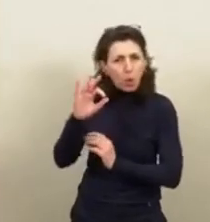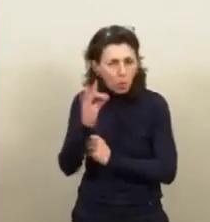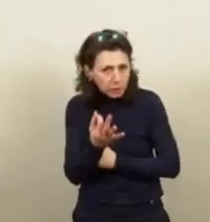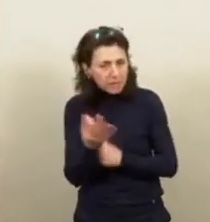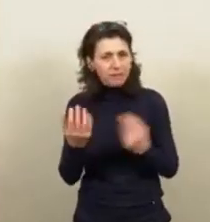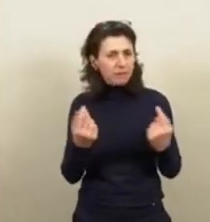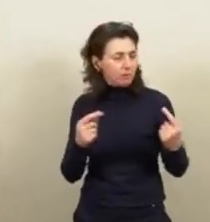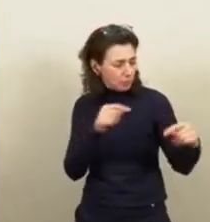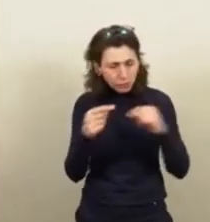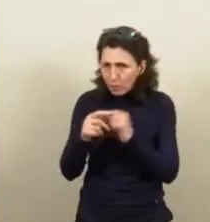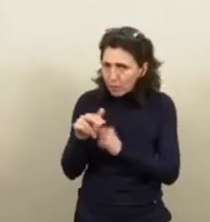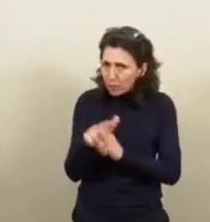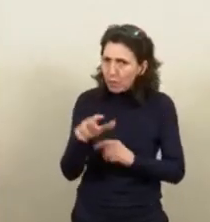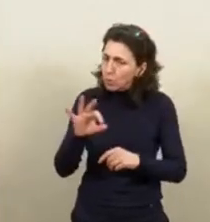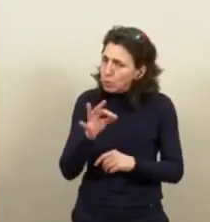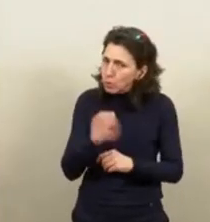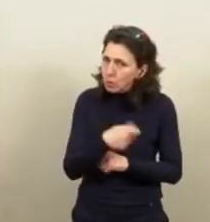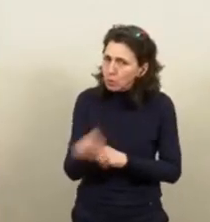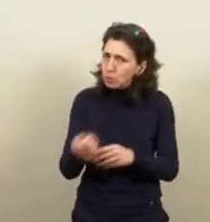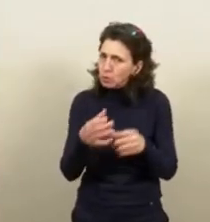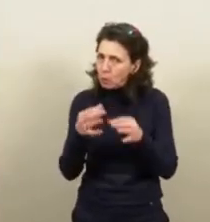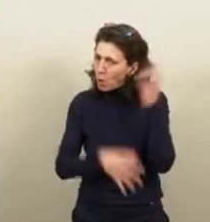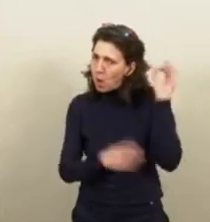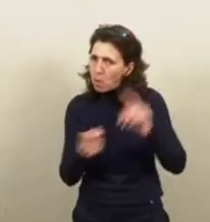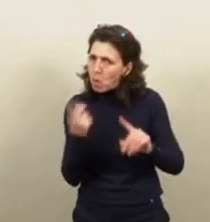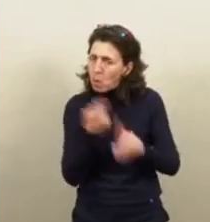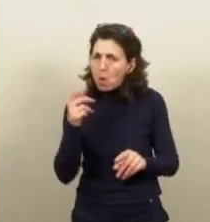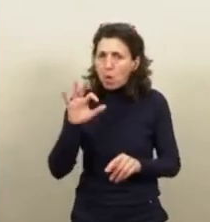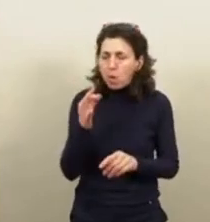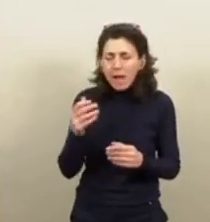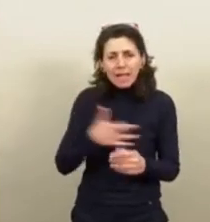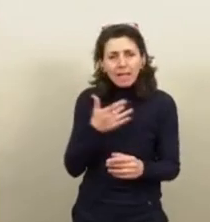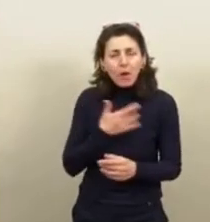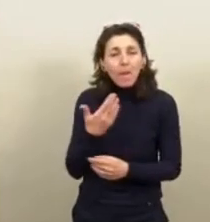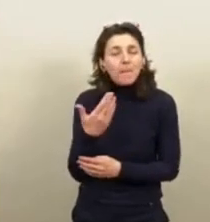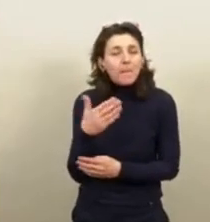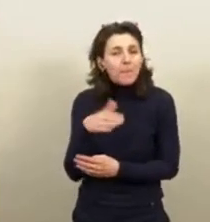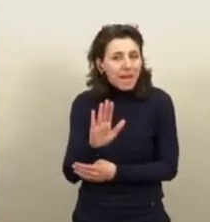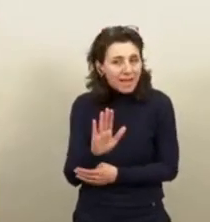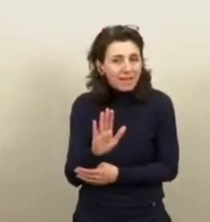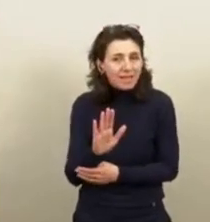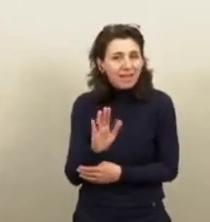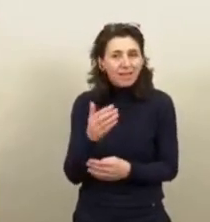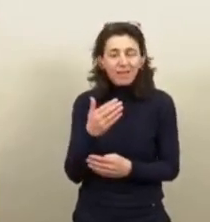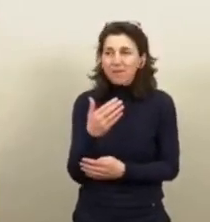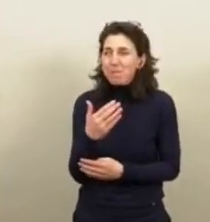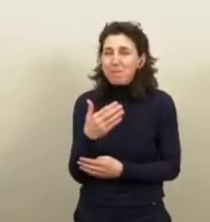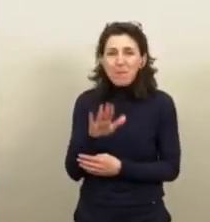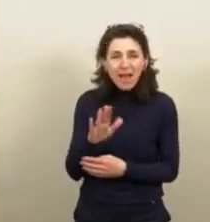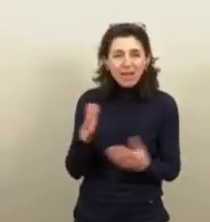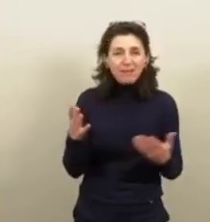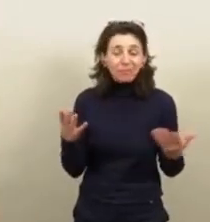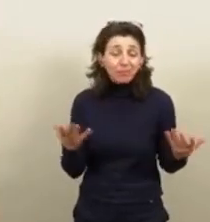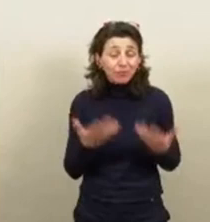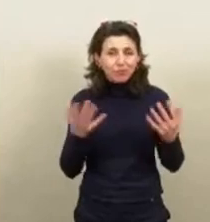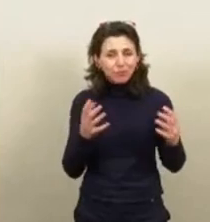débattre, car ils ont des implications multiples et sont très intéressants. Mais laisser croire que démagogiquement